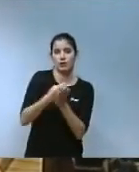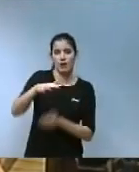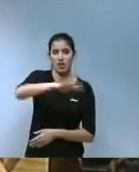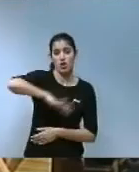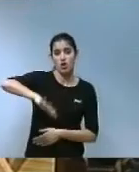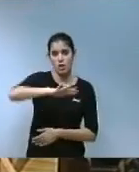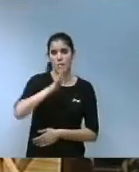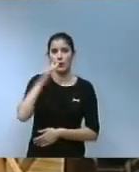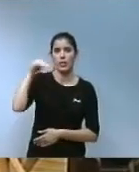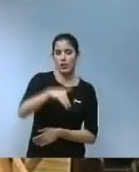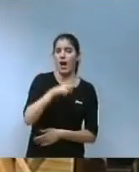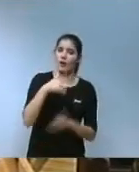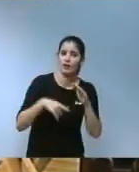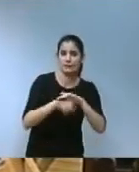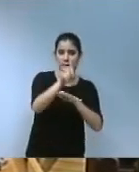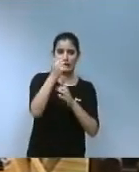Entre tots,